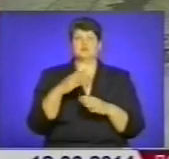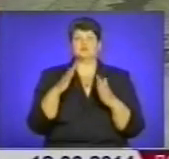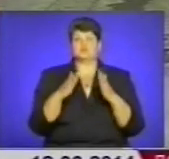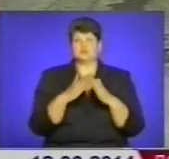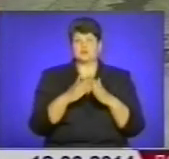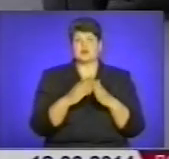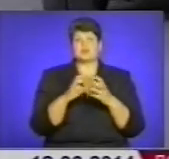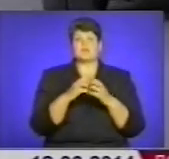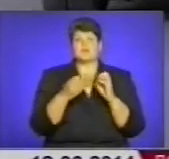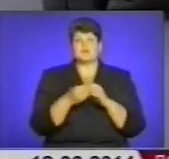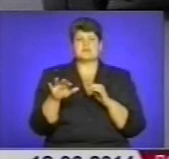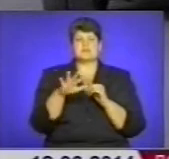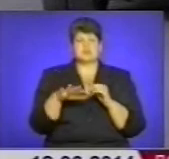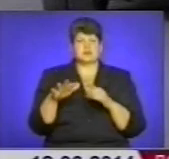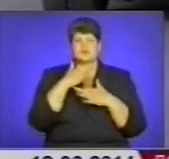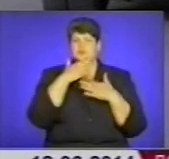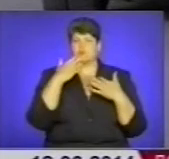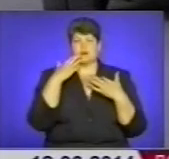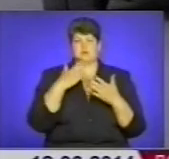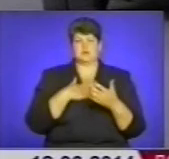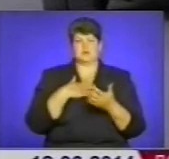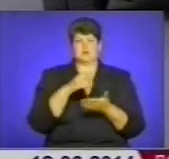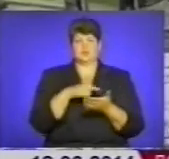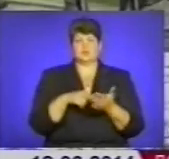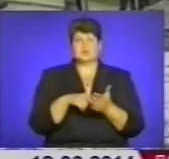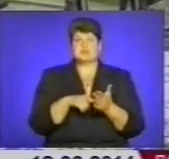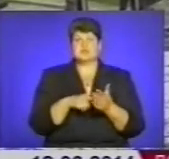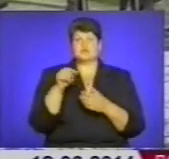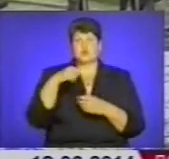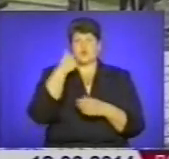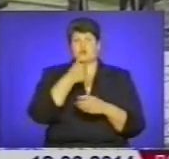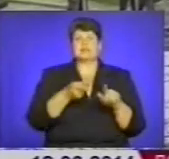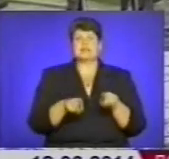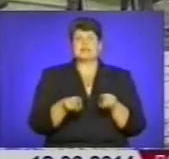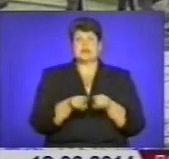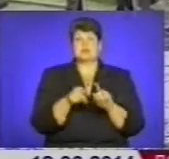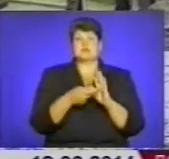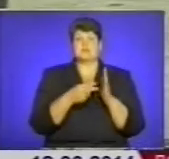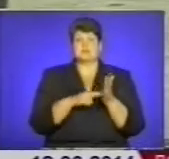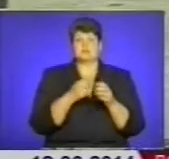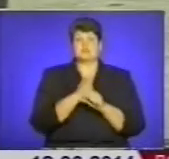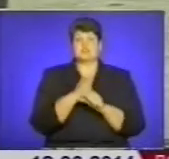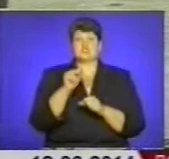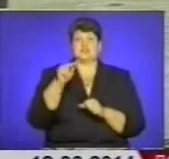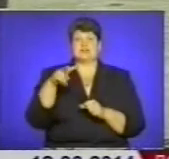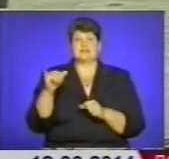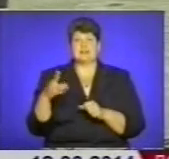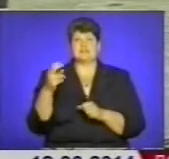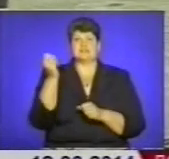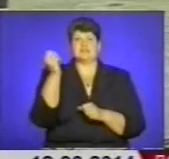мікрорайоні, як і в інших районах нашого міста, є ще багато. Цьогоріч також заплановані роботи за адресою Чолдаєва, 12,